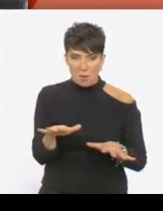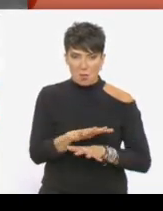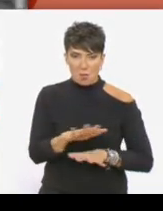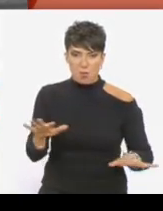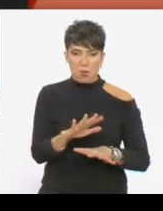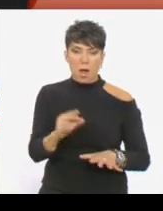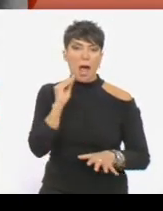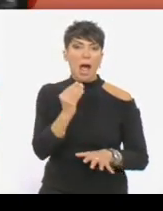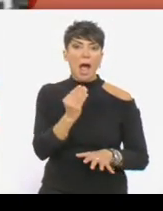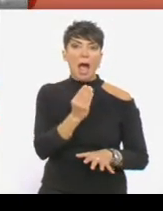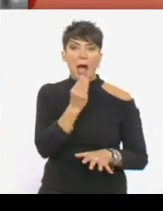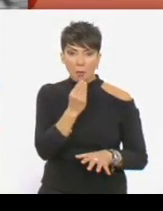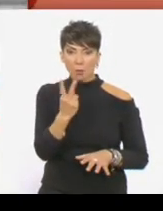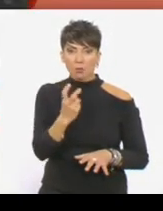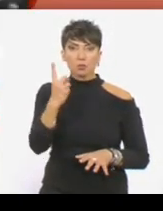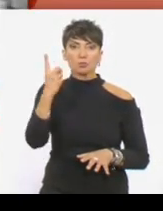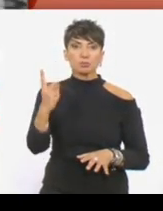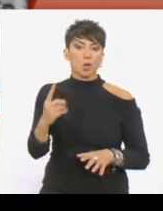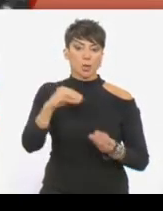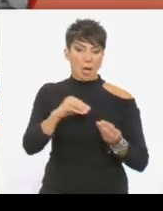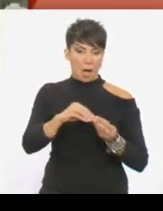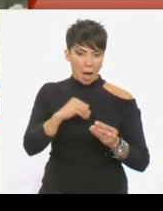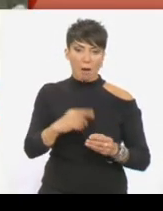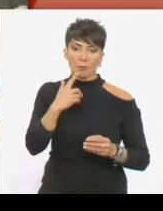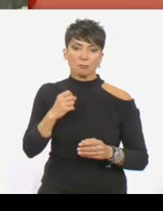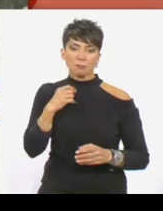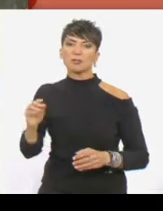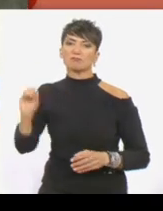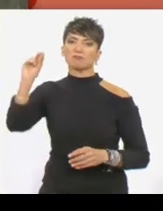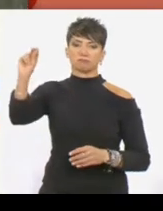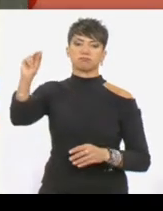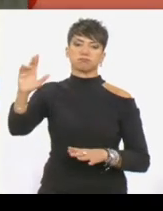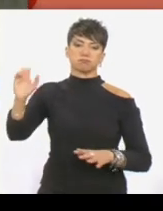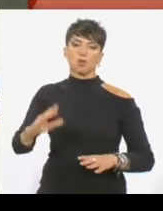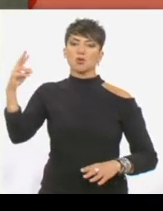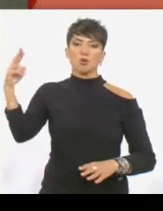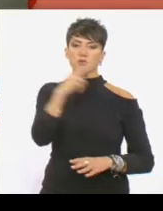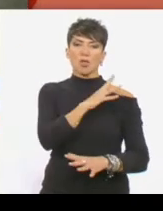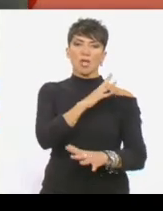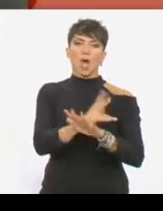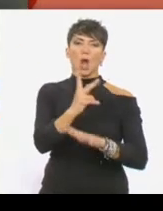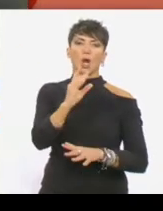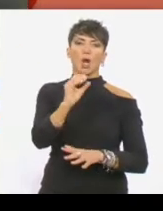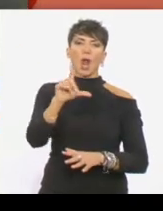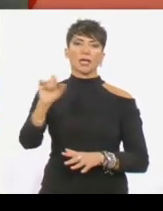Το απόγευμα της 21ης Απριλίου το παλάτι ορκίζει στα Ανάκτορα τη Χουντακή Κυβέρνηση με Πρωθυπουργό τον Ισαγγέ Λέα Κόλλια.